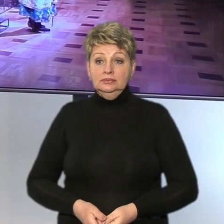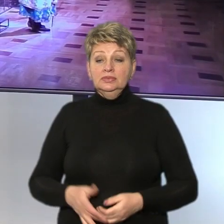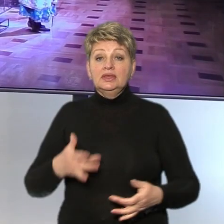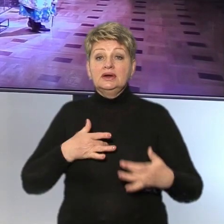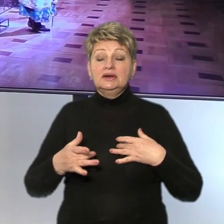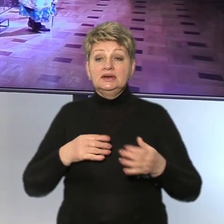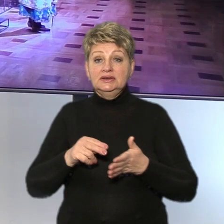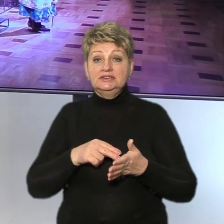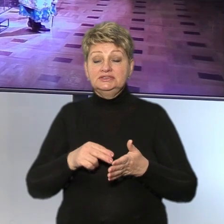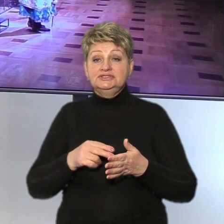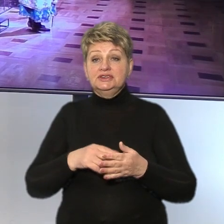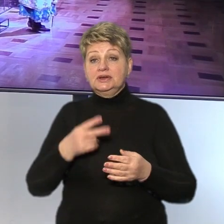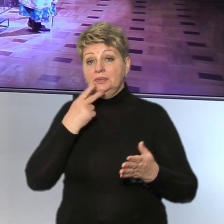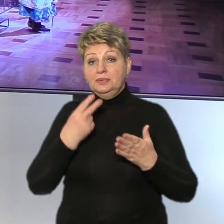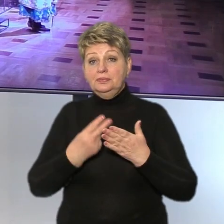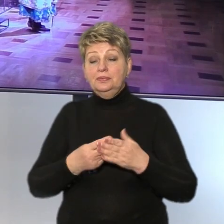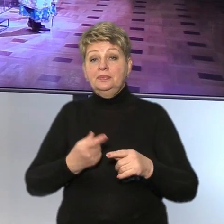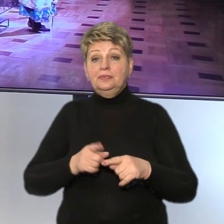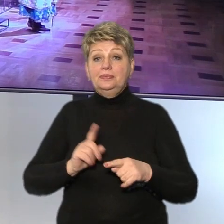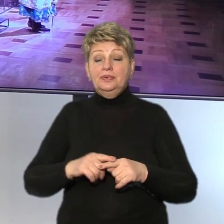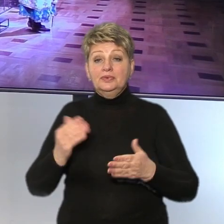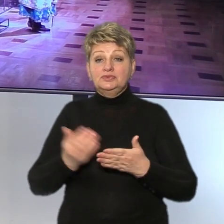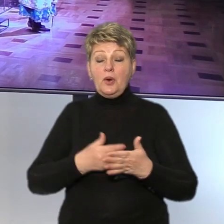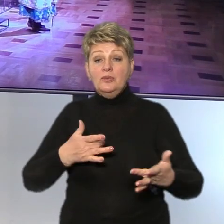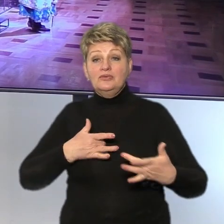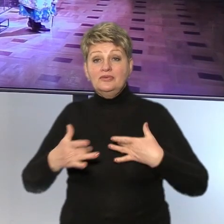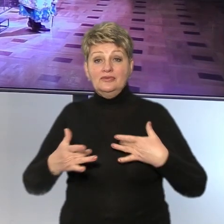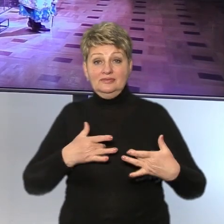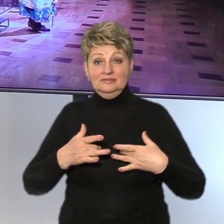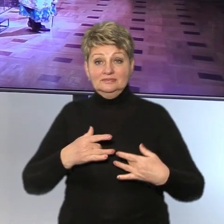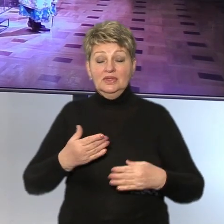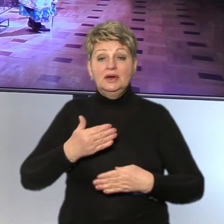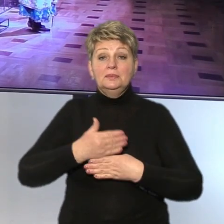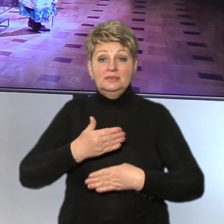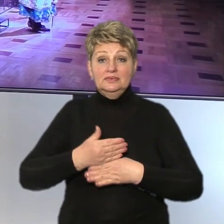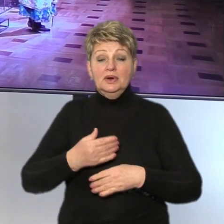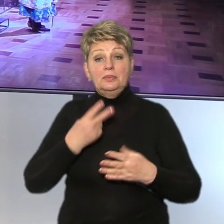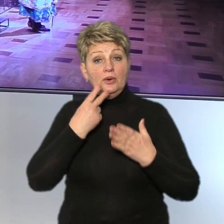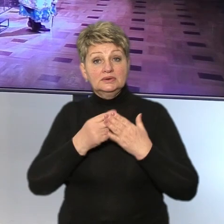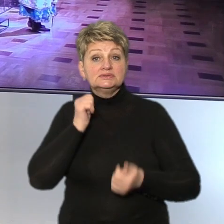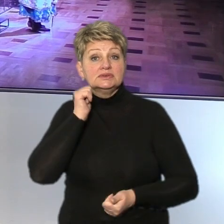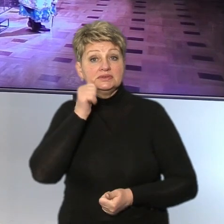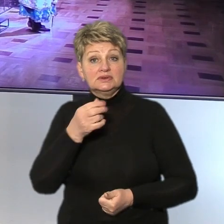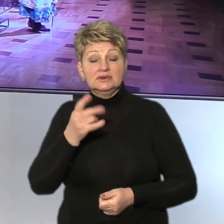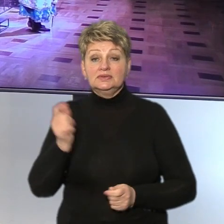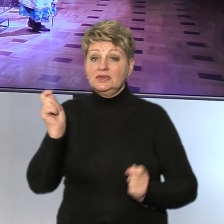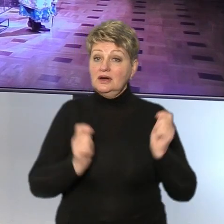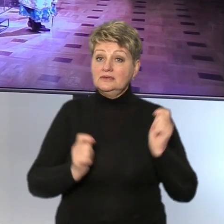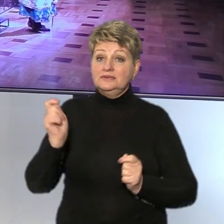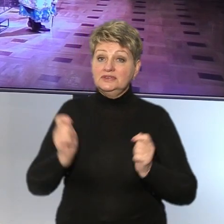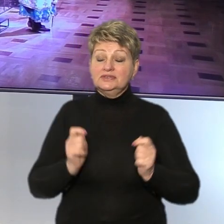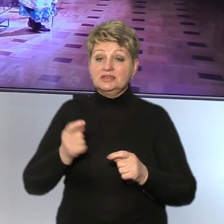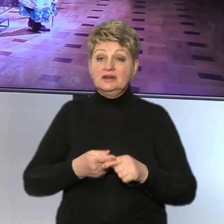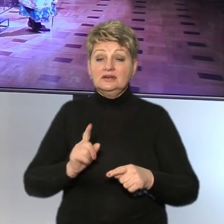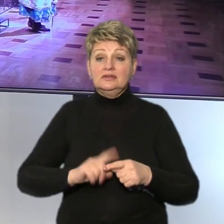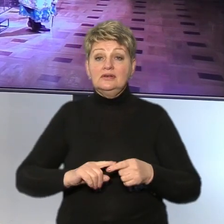сцені Черкаського театру презентували вертеп «Новорічна інтермедіа». Цю ж постанову покажуть і завтра на фестивалі «Коляди», розповідає